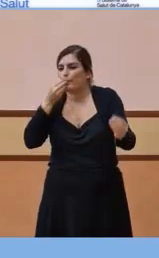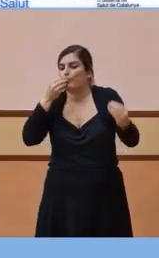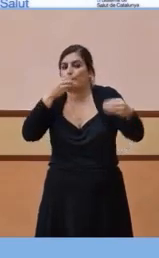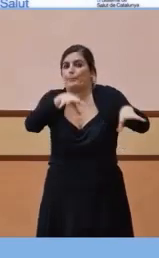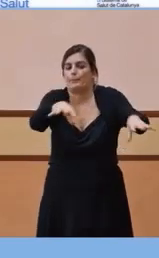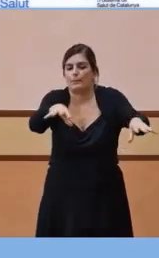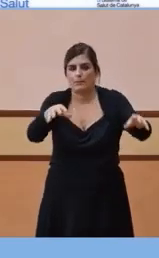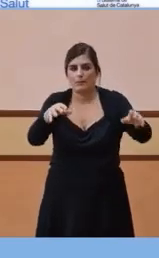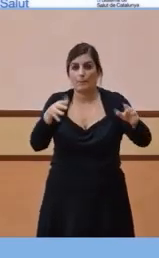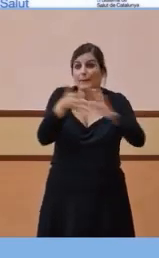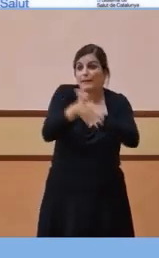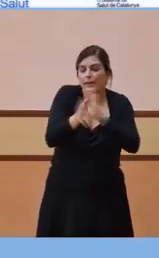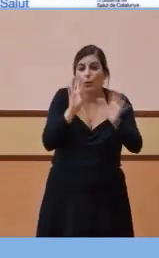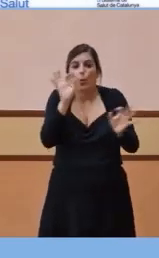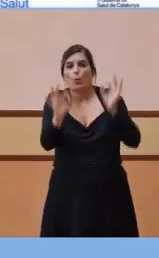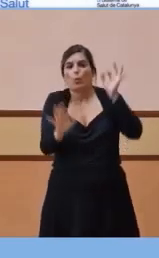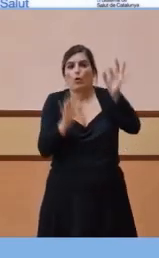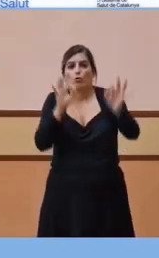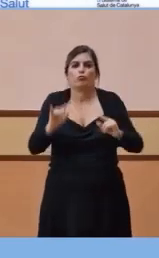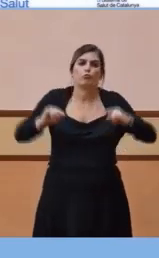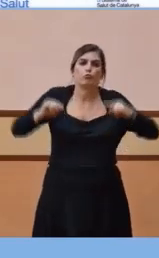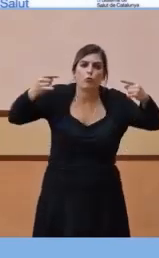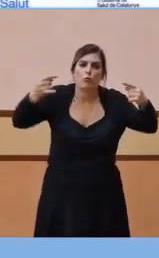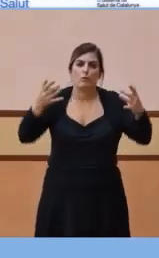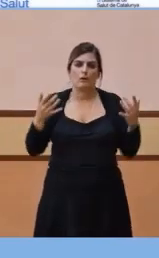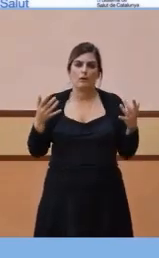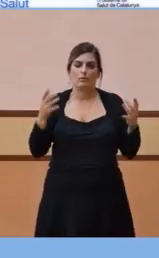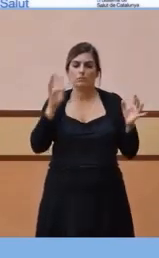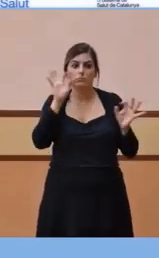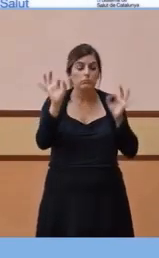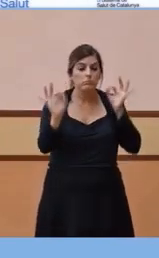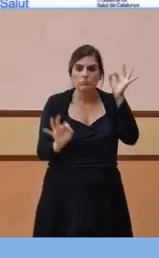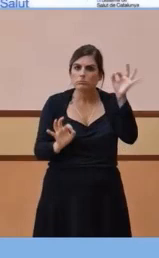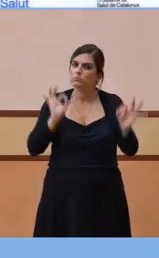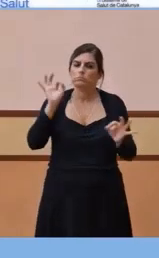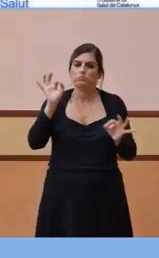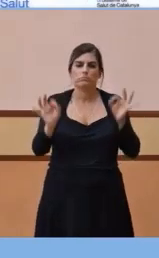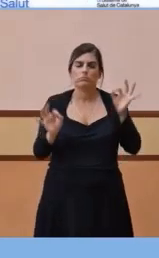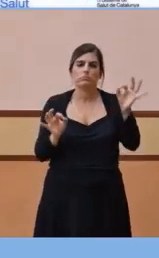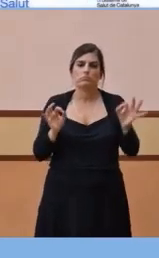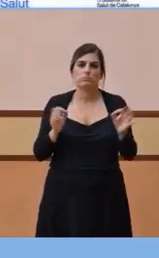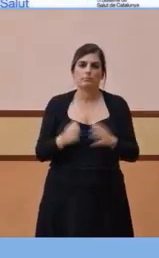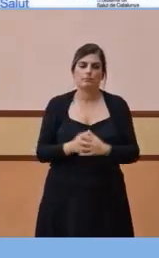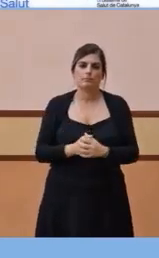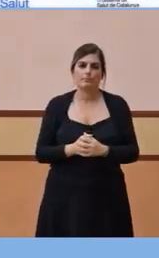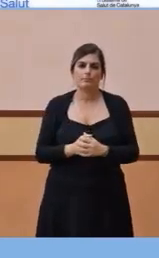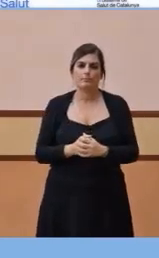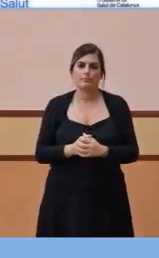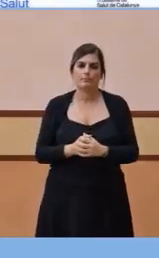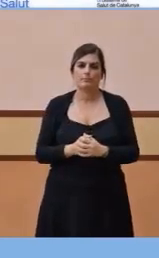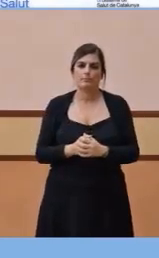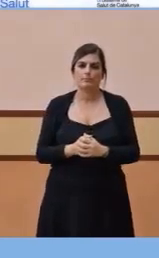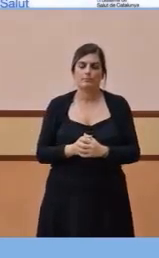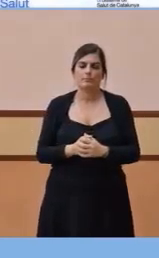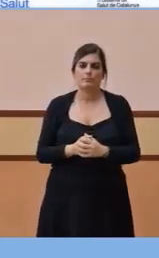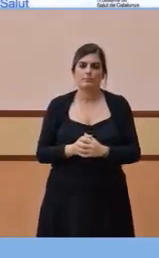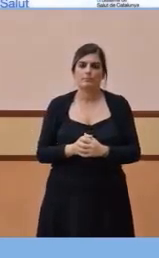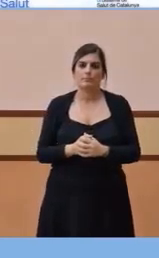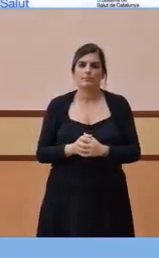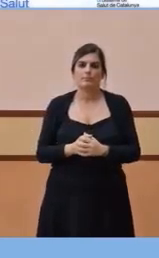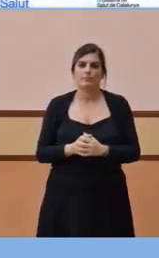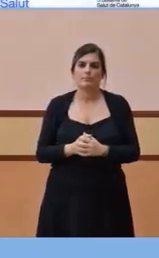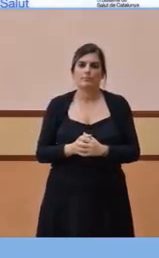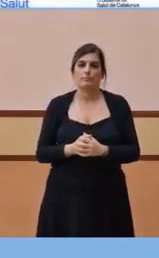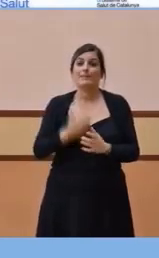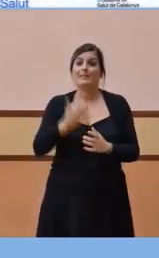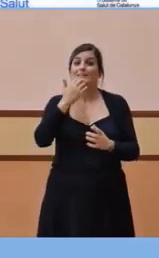molta cura. Hem de ser molt curosos del que fem. En situacions, per tant, d'elevada